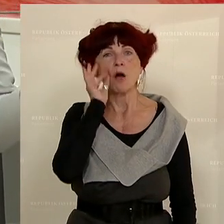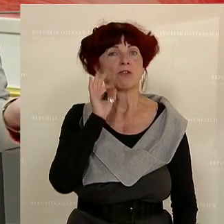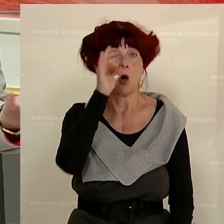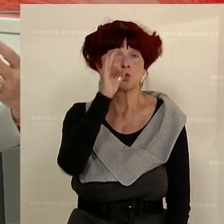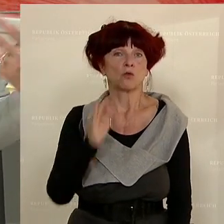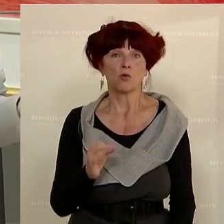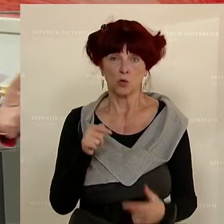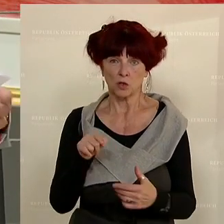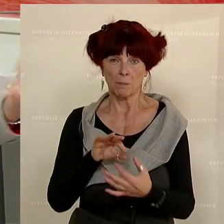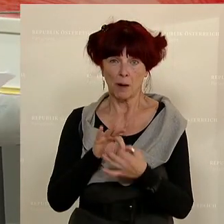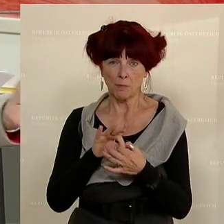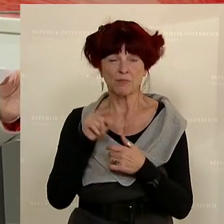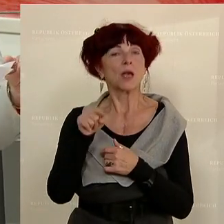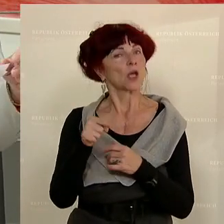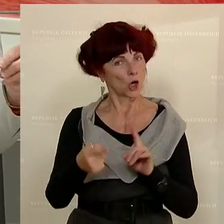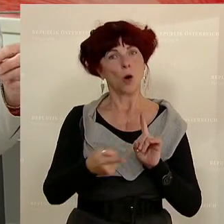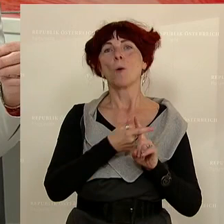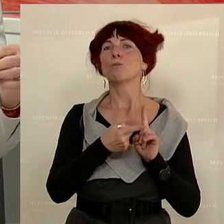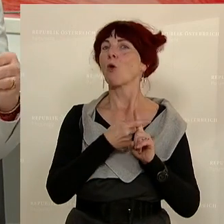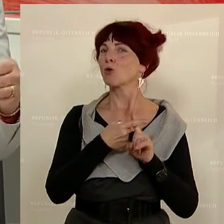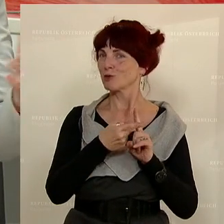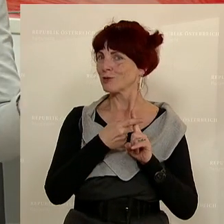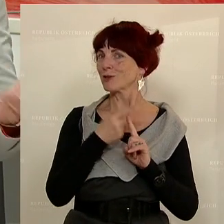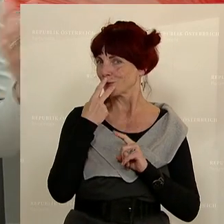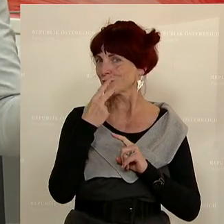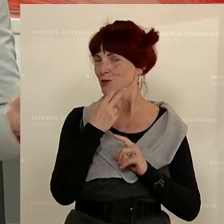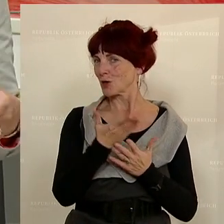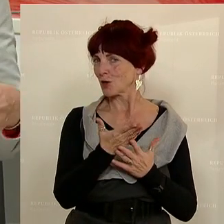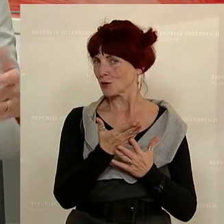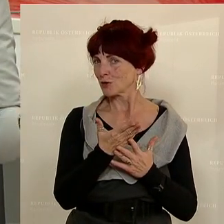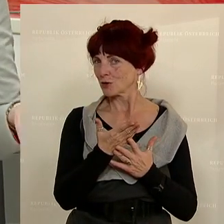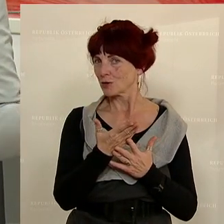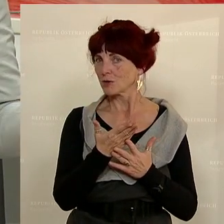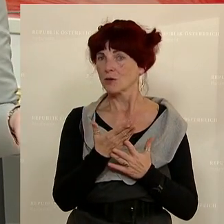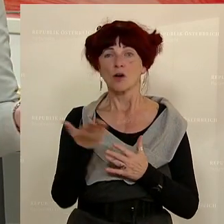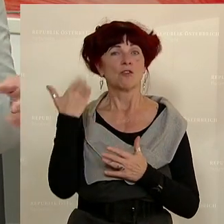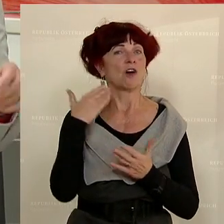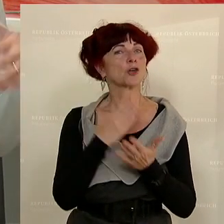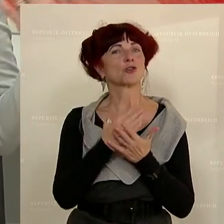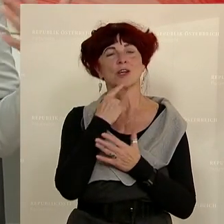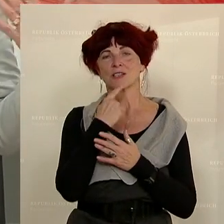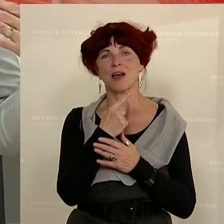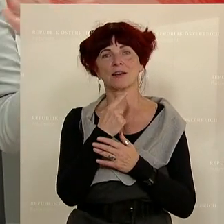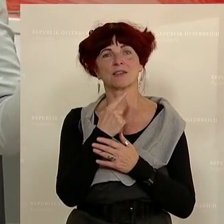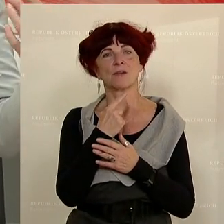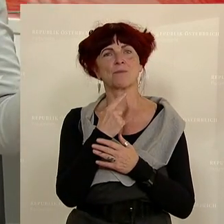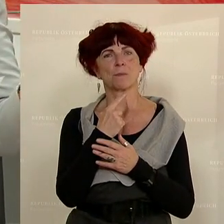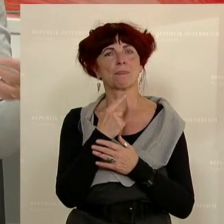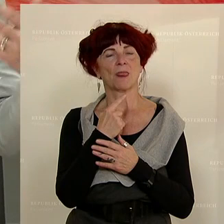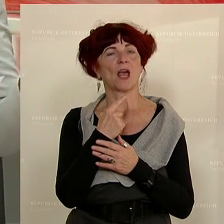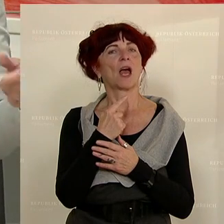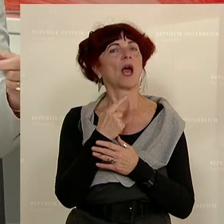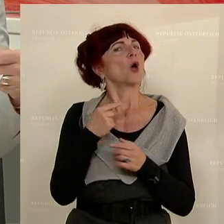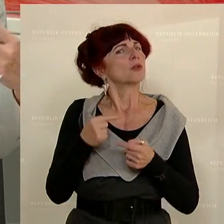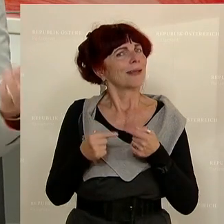haben wir hier eine grundsätzlich positive Tendenz feststellen können. Wie gesagt, da ist die